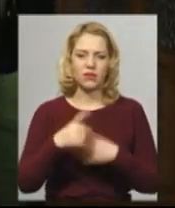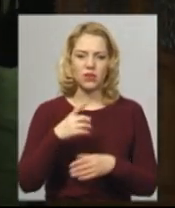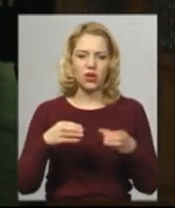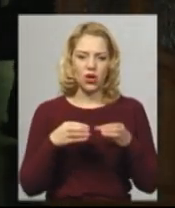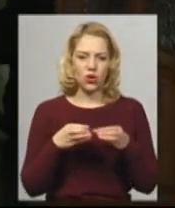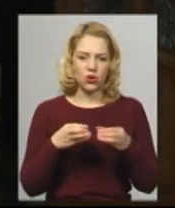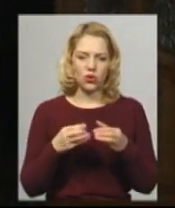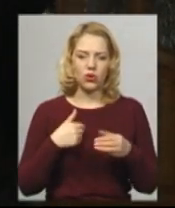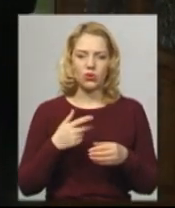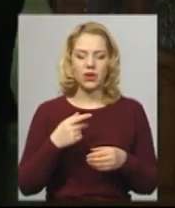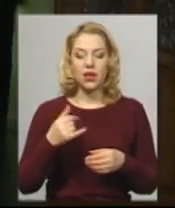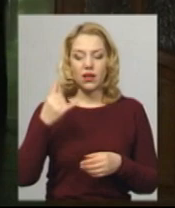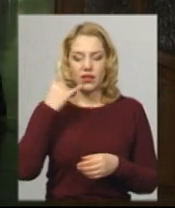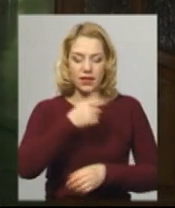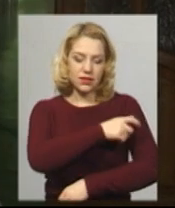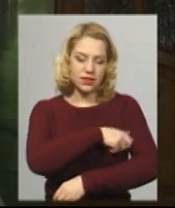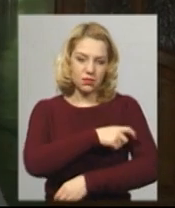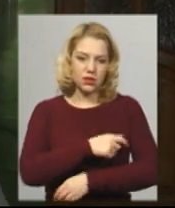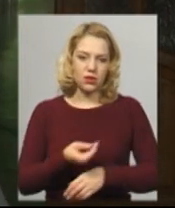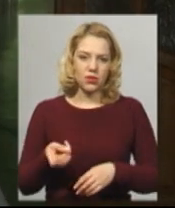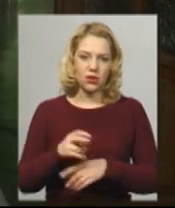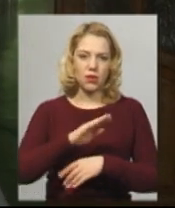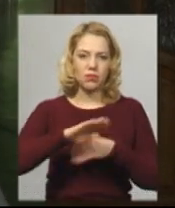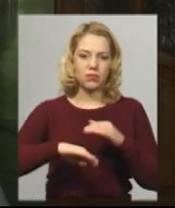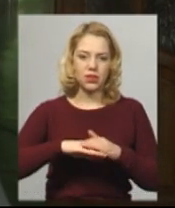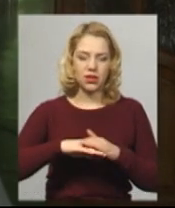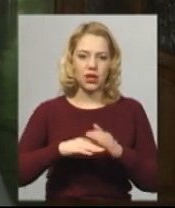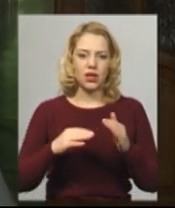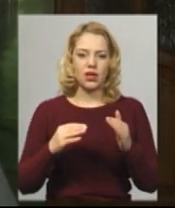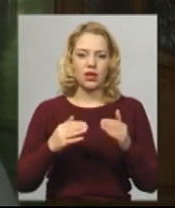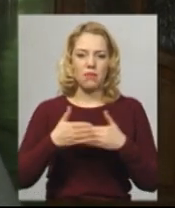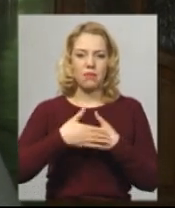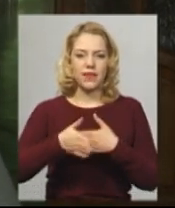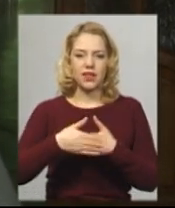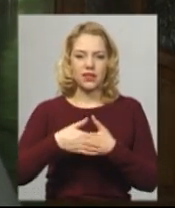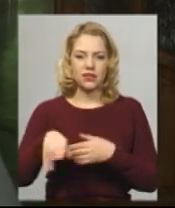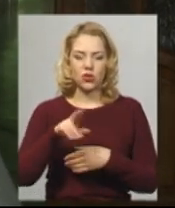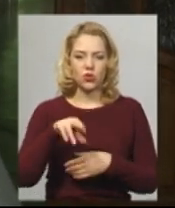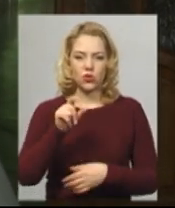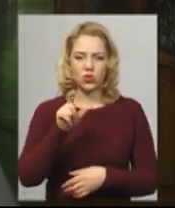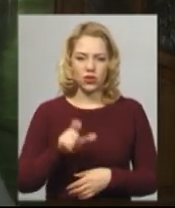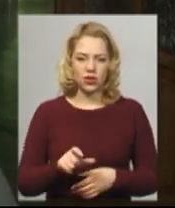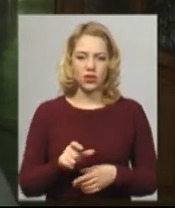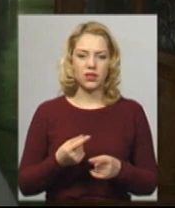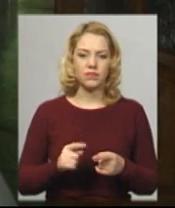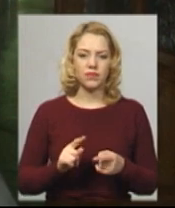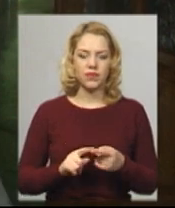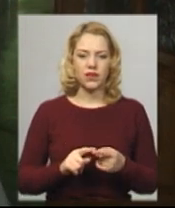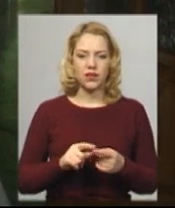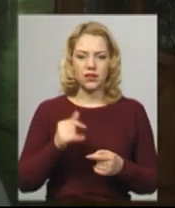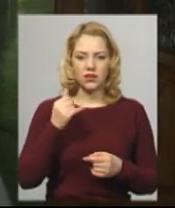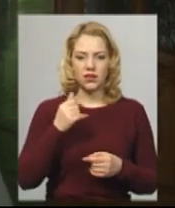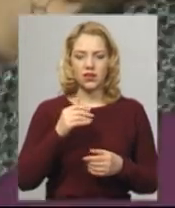диспетчер і ми приходимо під будинок, під під'їзд до людини. Перед часом ми на